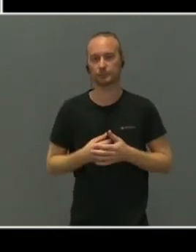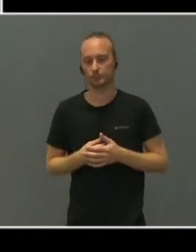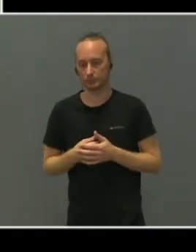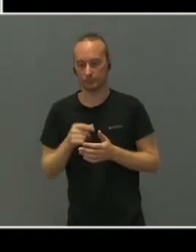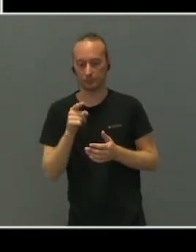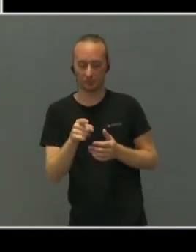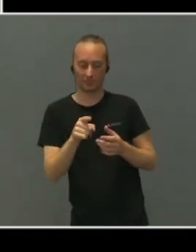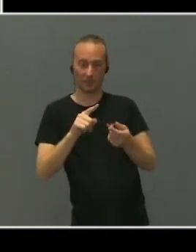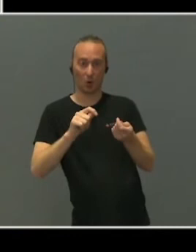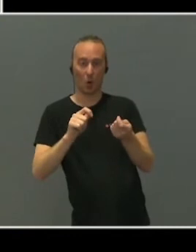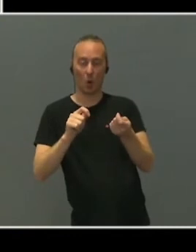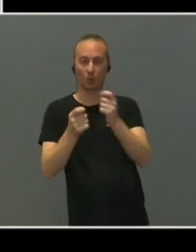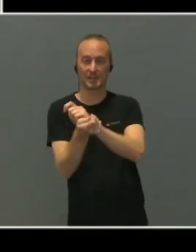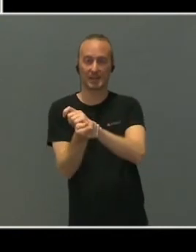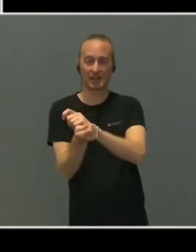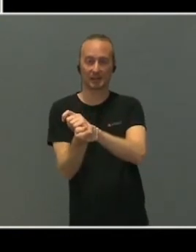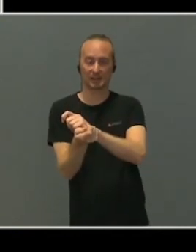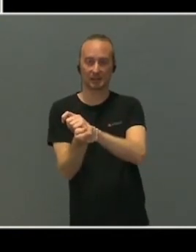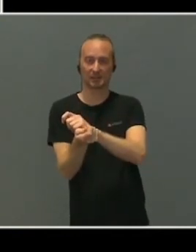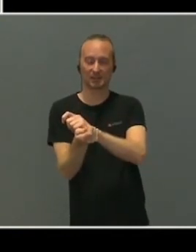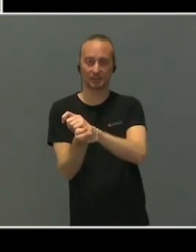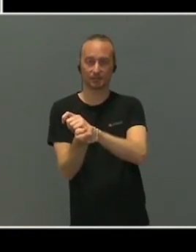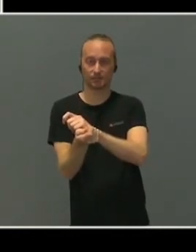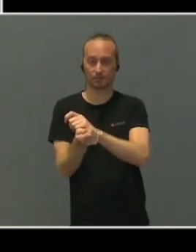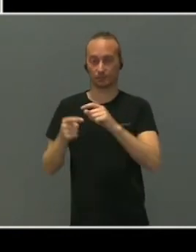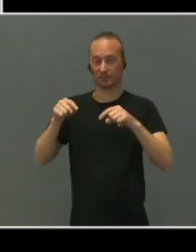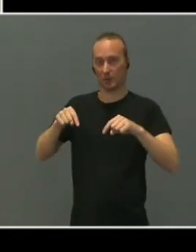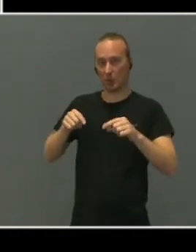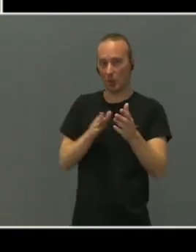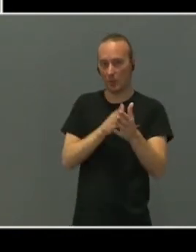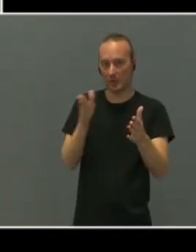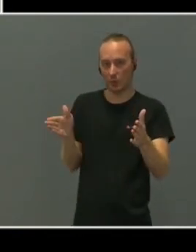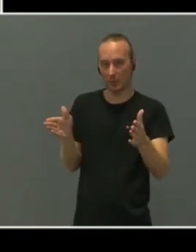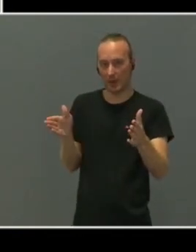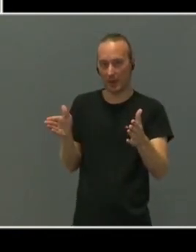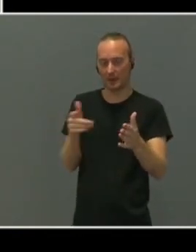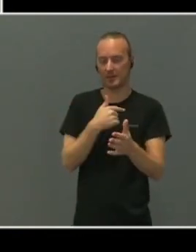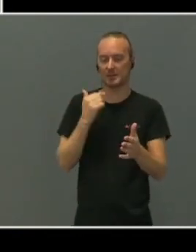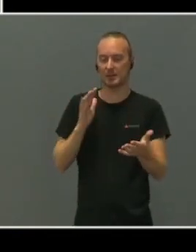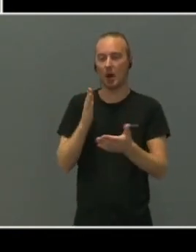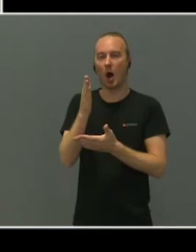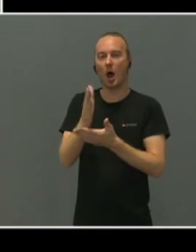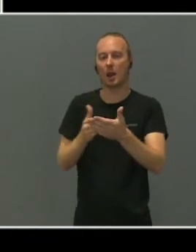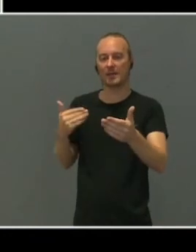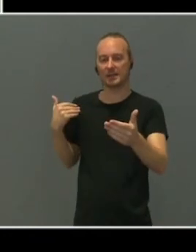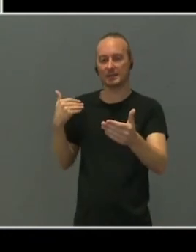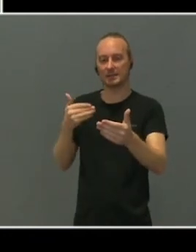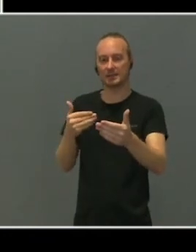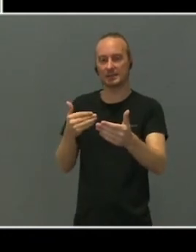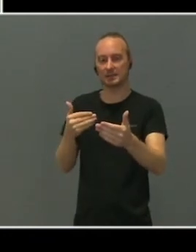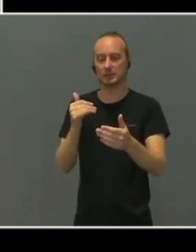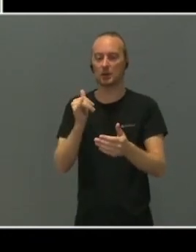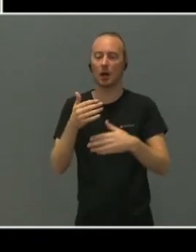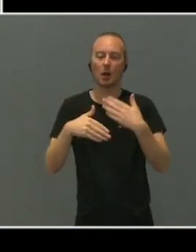Den omstillingen som vi er inne i nå, er vi cirka halvveis i nå. Den skal være til